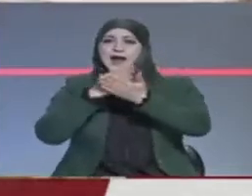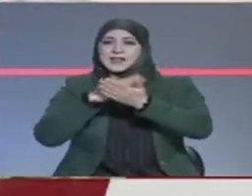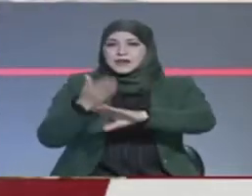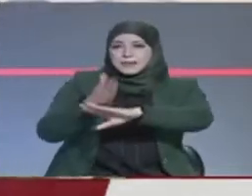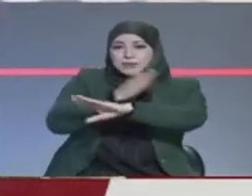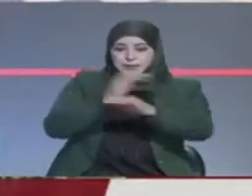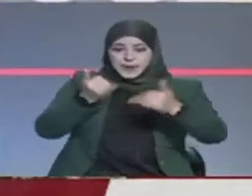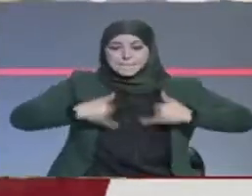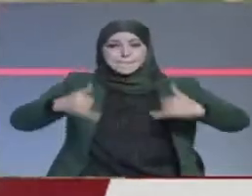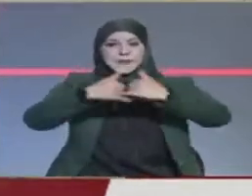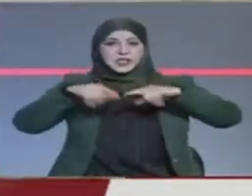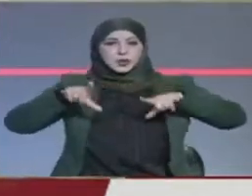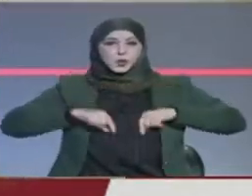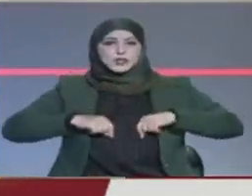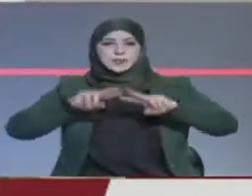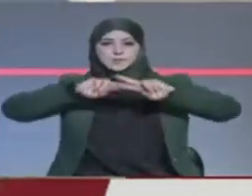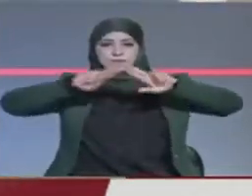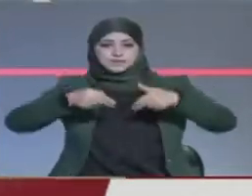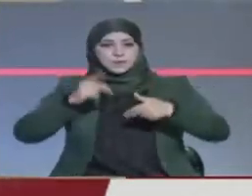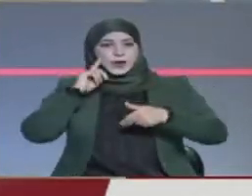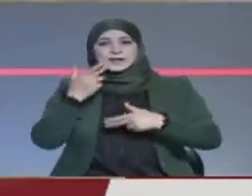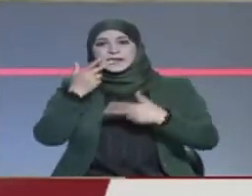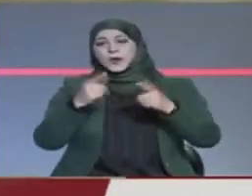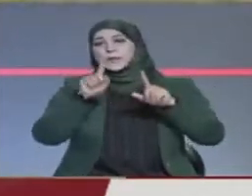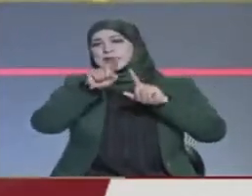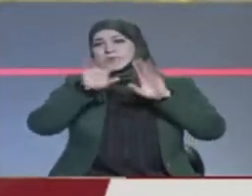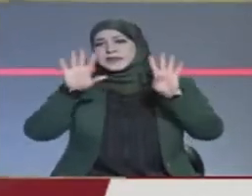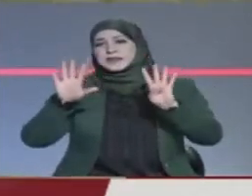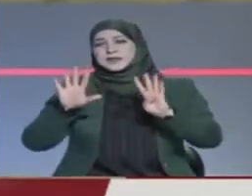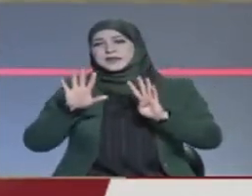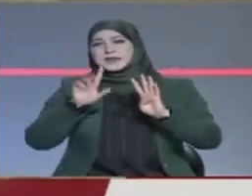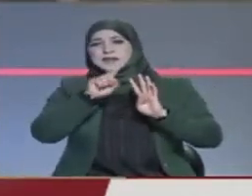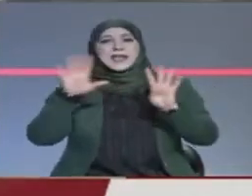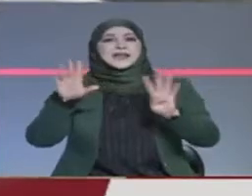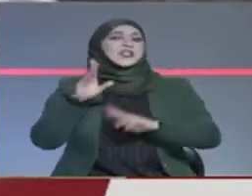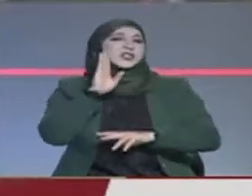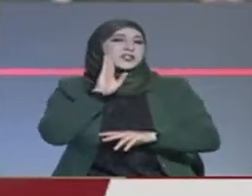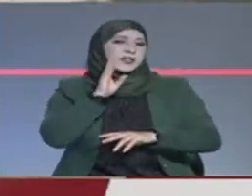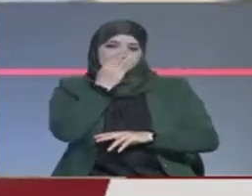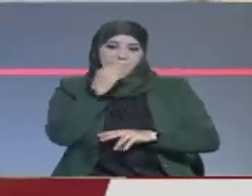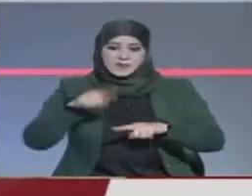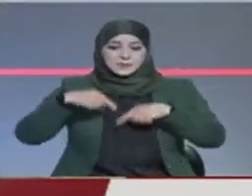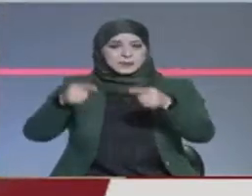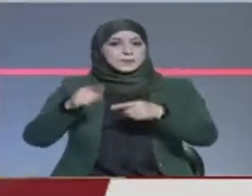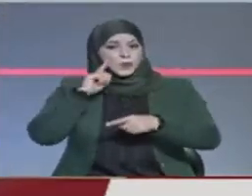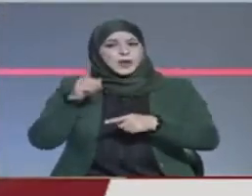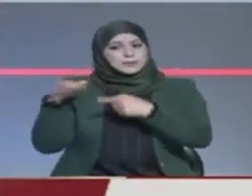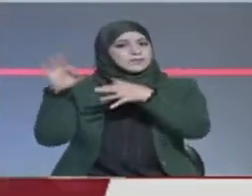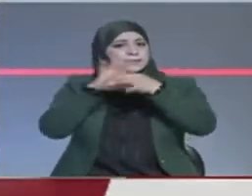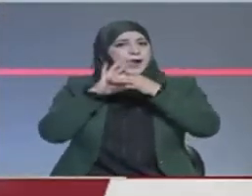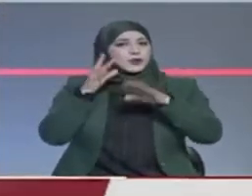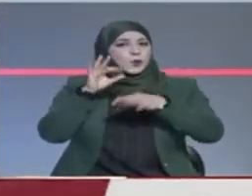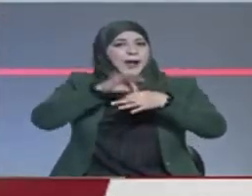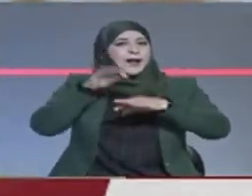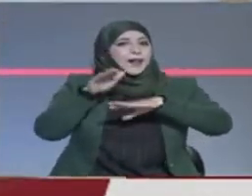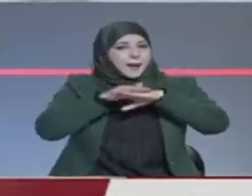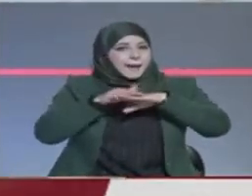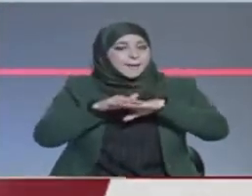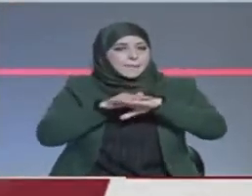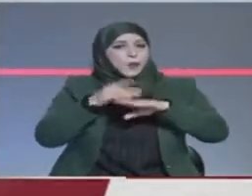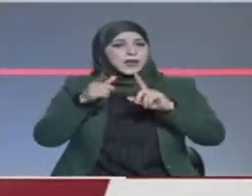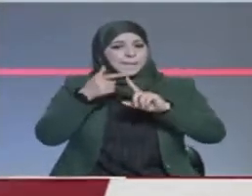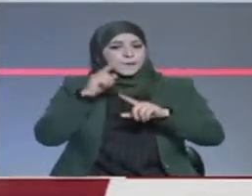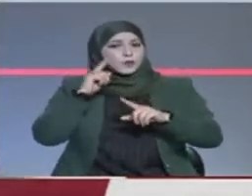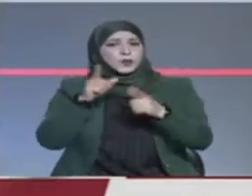خلال المجلس الوزرية المنعقد يوم التاسع عشر من فيفري الجاري والمتعالغ بإيجاد حلول عاجلة لإنقاذ